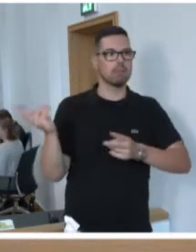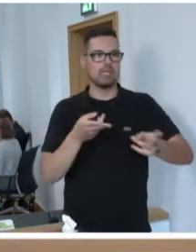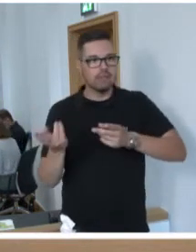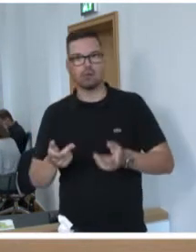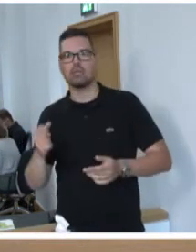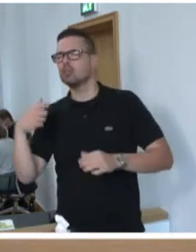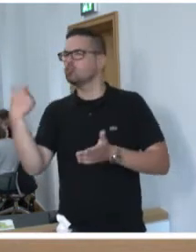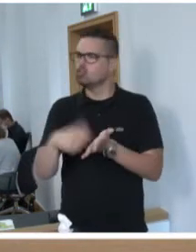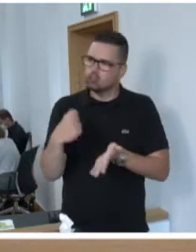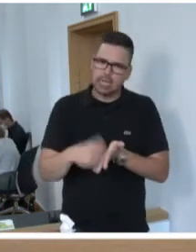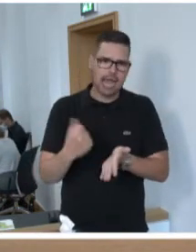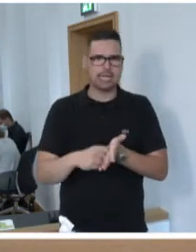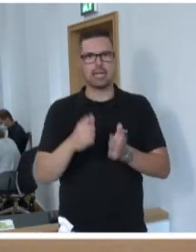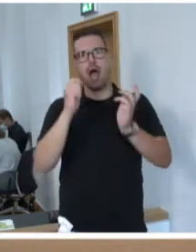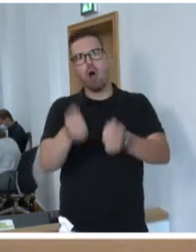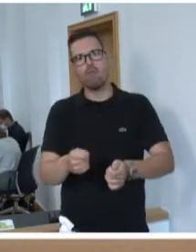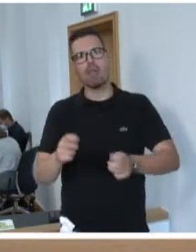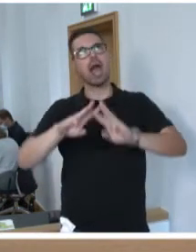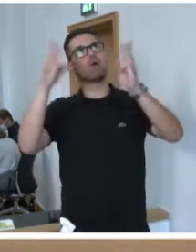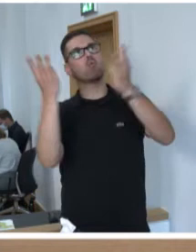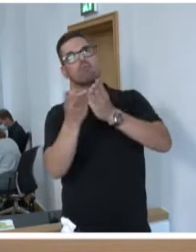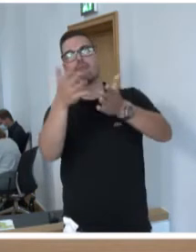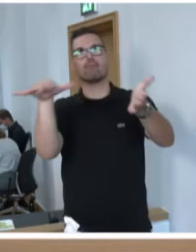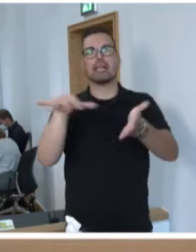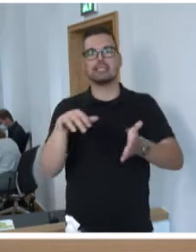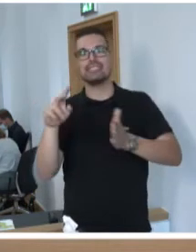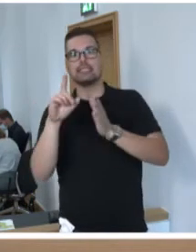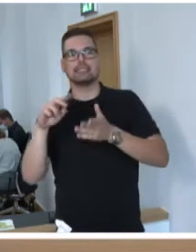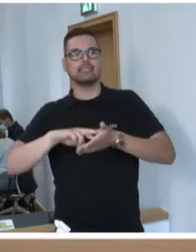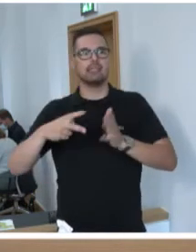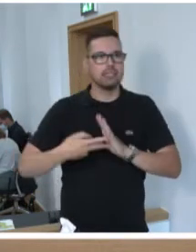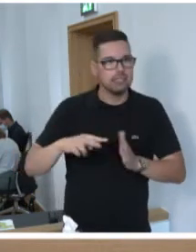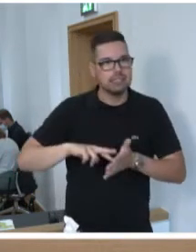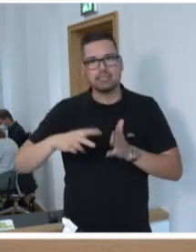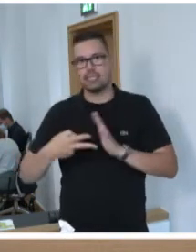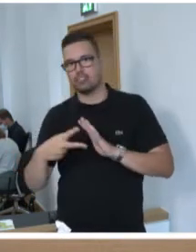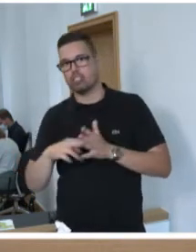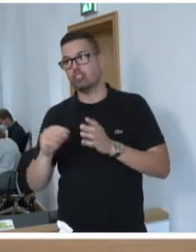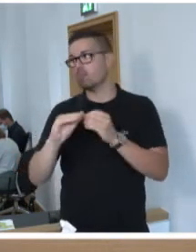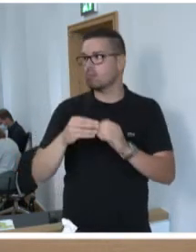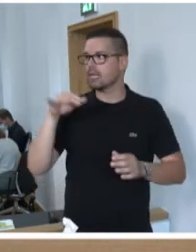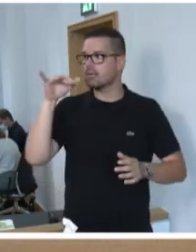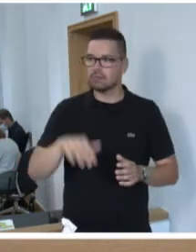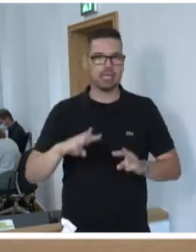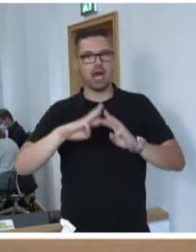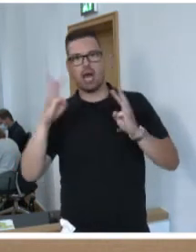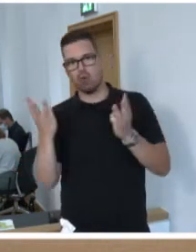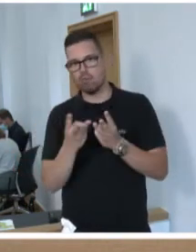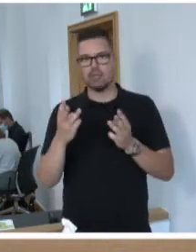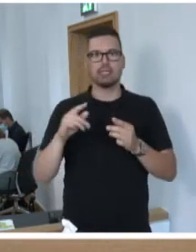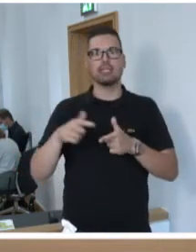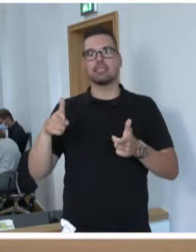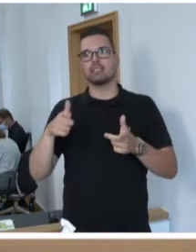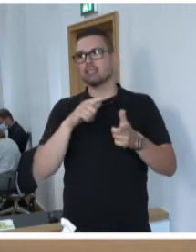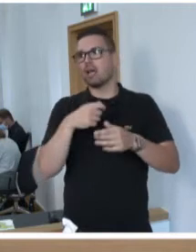Strengere Umweltauflagen müssen eingehalten werden. Die Probleme, die technischen Probleme durch die strengeren Umweltauflagen müssen gelöst werden. Das Konsumentenverhalten